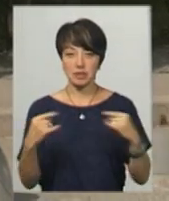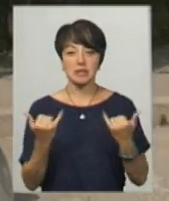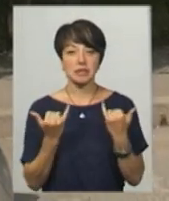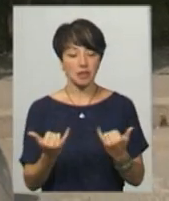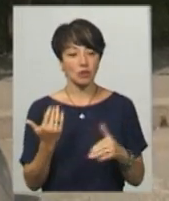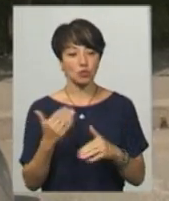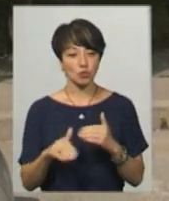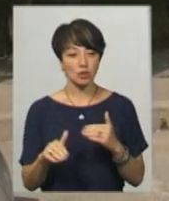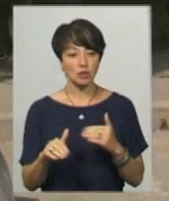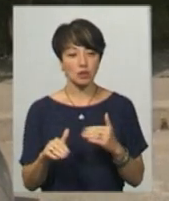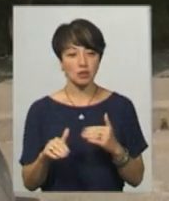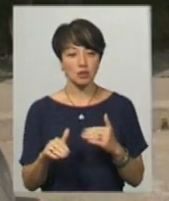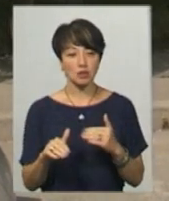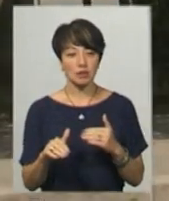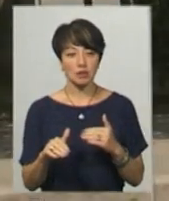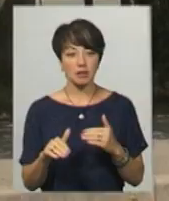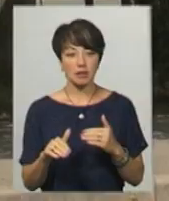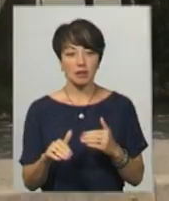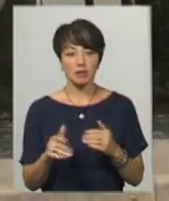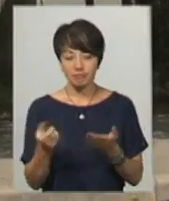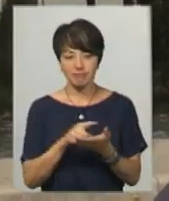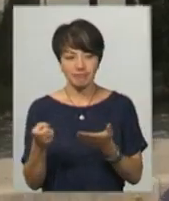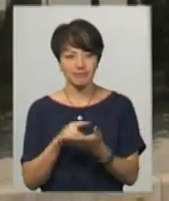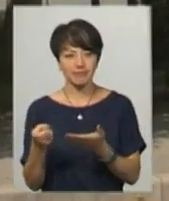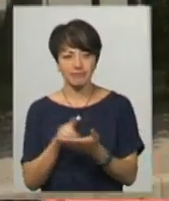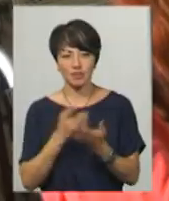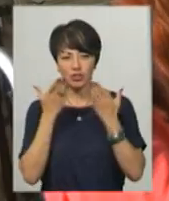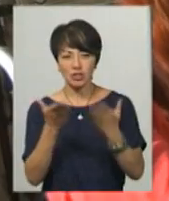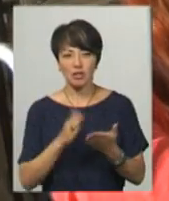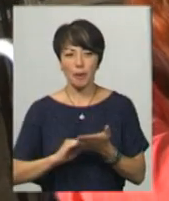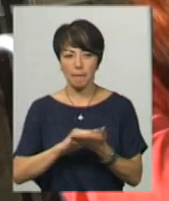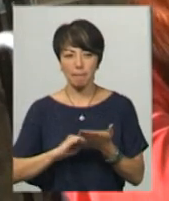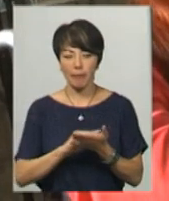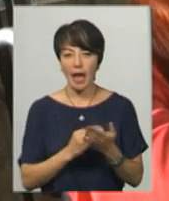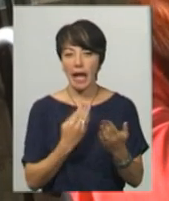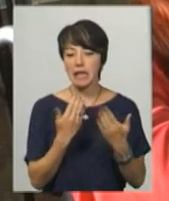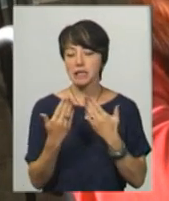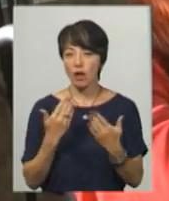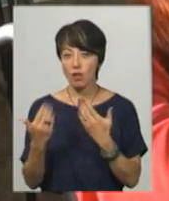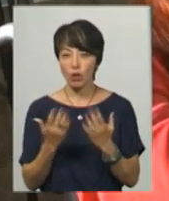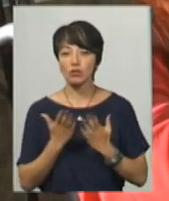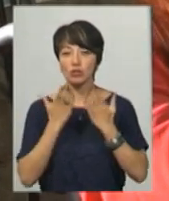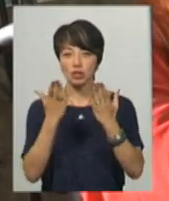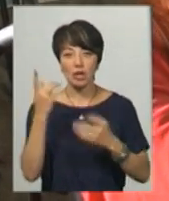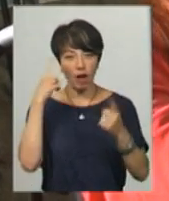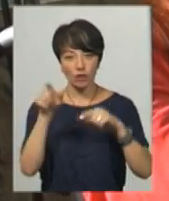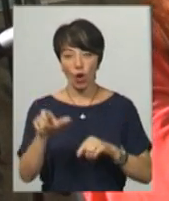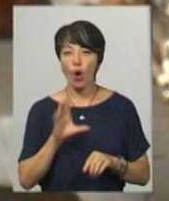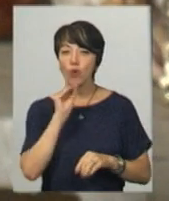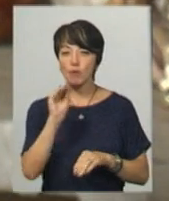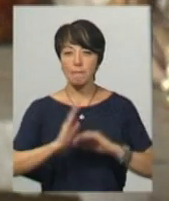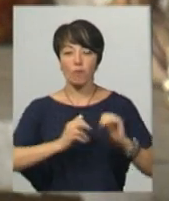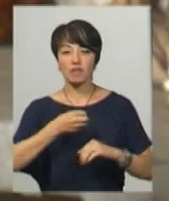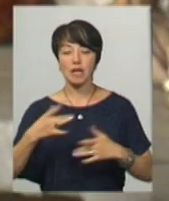вже залайозані, тобто вони вже замацані, зачитані». Діалоги після начітки авторського тексту озвучуватимуть професійні